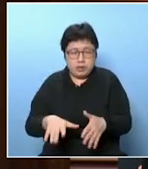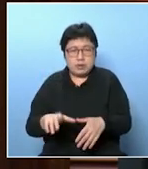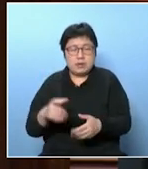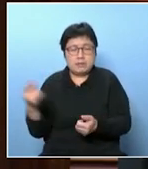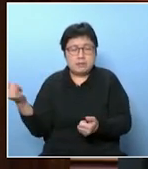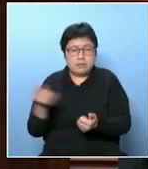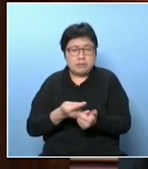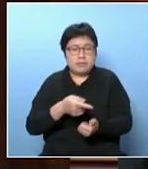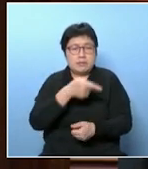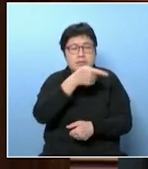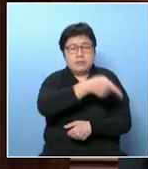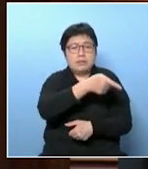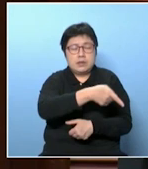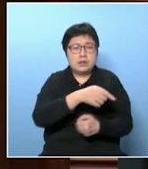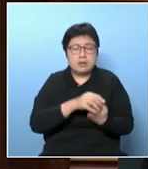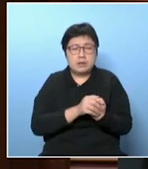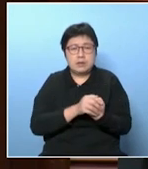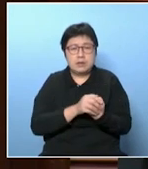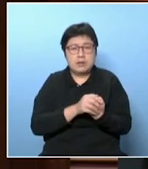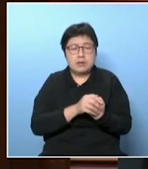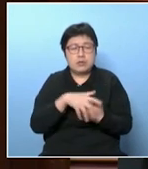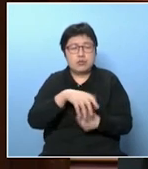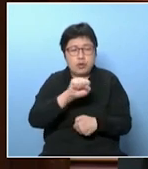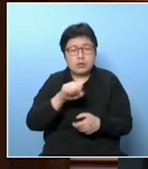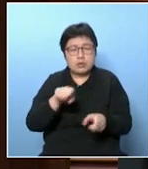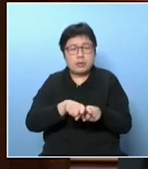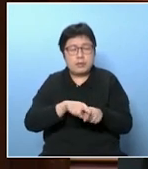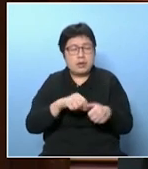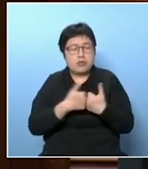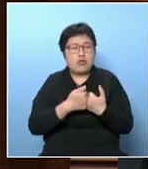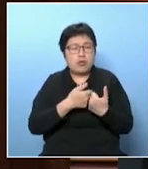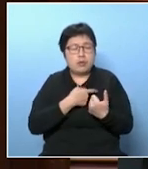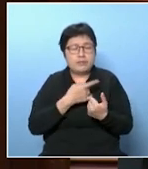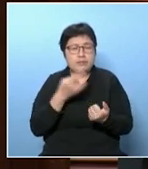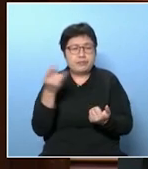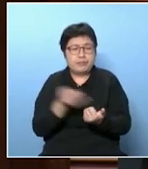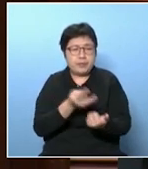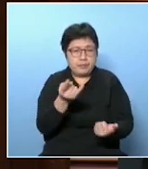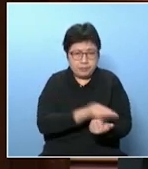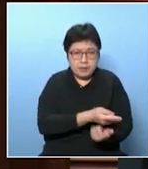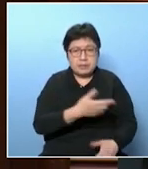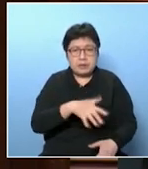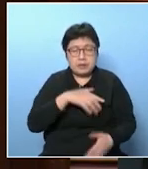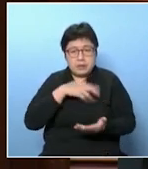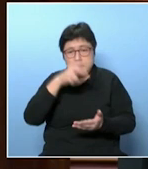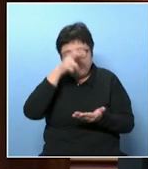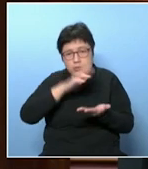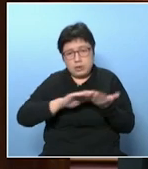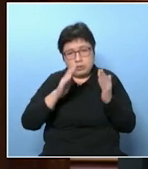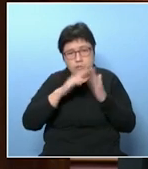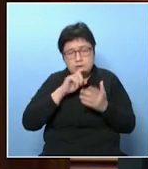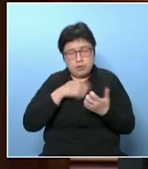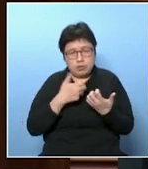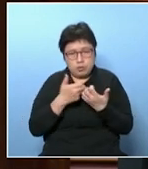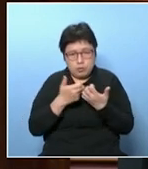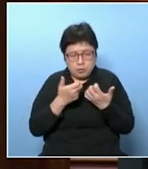短訊都會寄給用者和她的配偶第三就是在衛生署背後我們都會有一段數據去